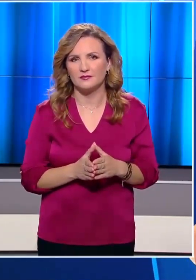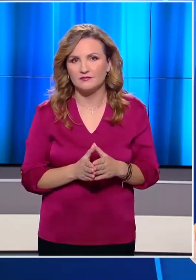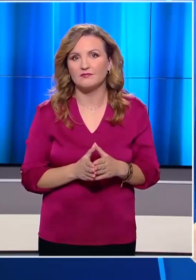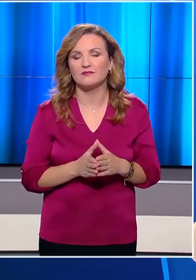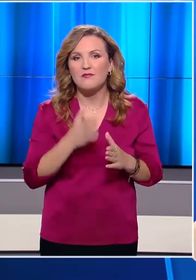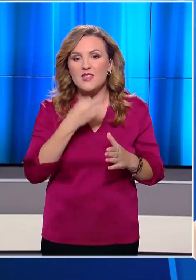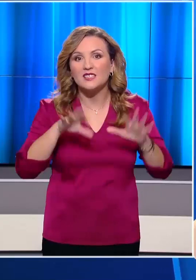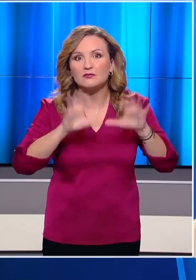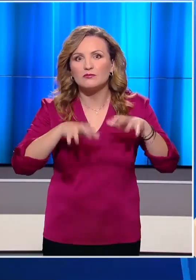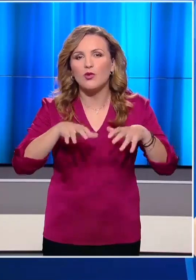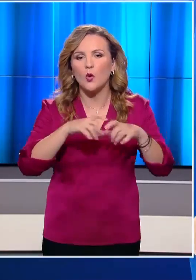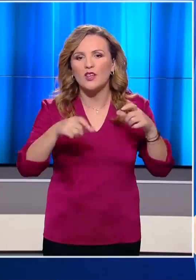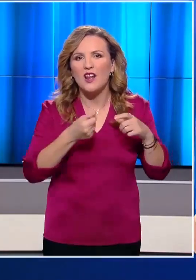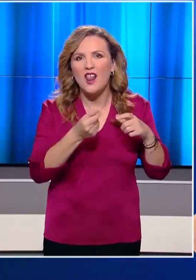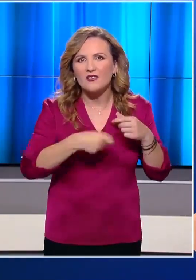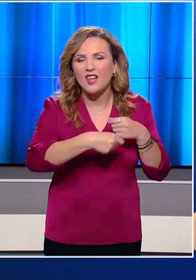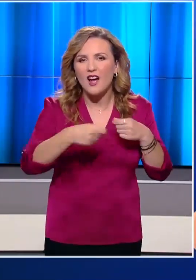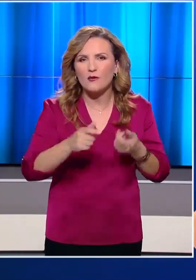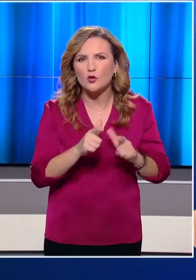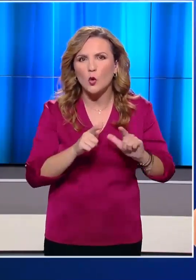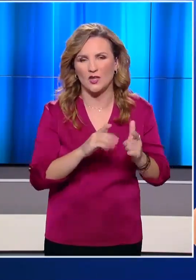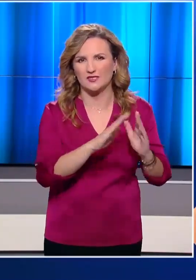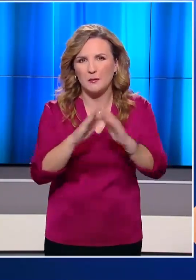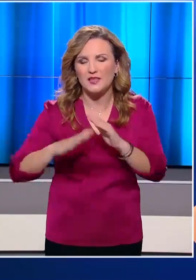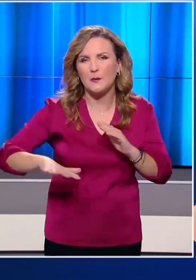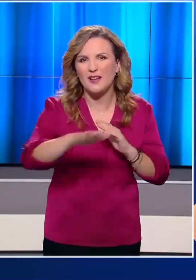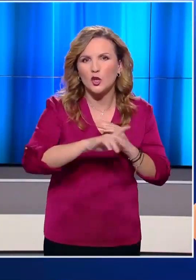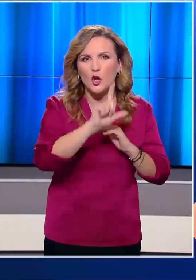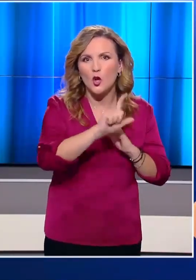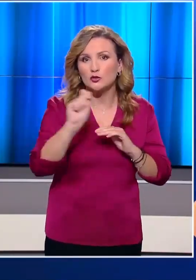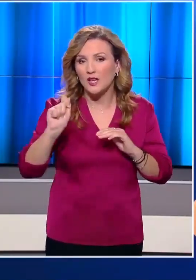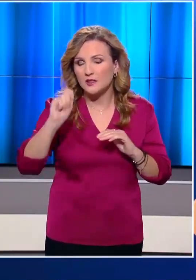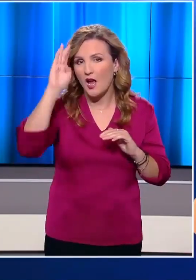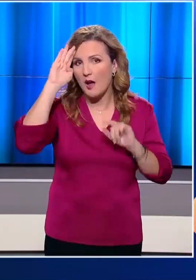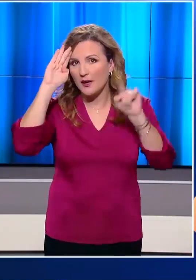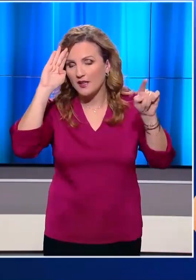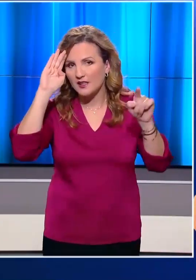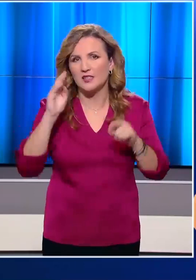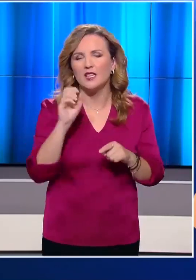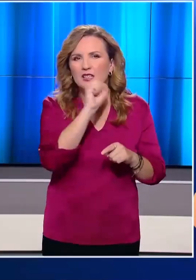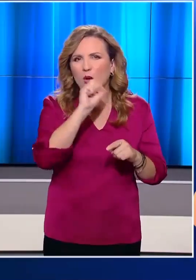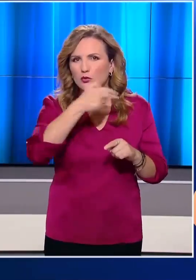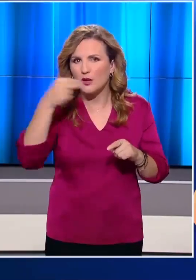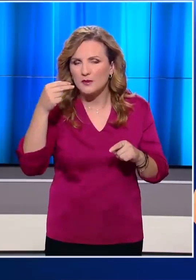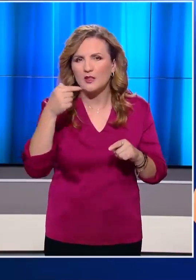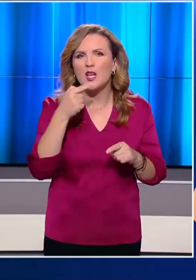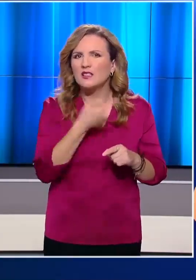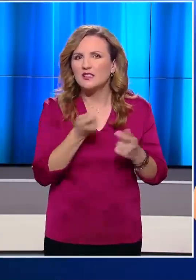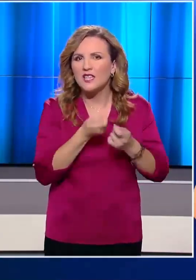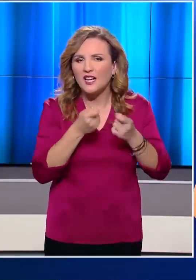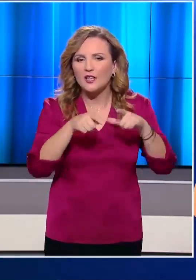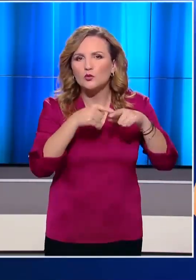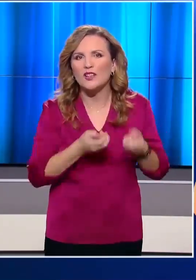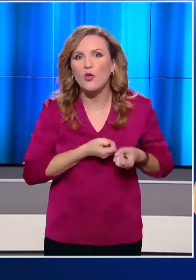Έβρεξε λεφτά σε αυτή τη φτωχογειτονιά του Λοσάντζελες στις Ηνωμένες Πολιτείες. Ο rapper Blueface είπε να κάνει ένα